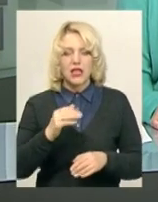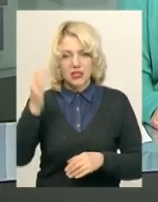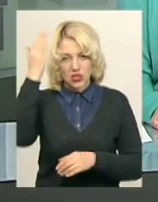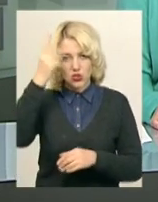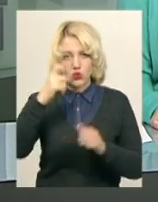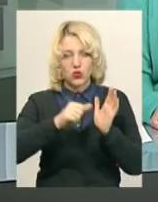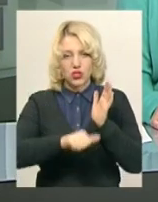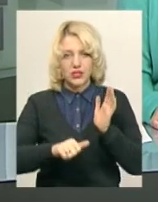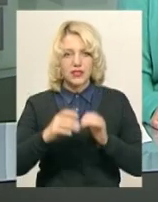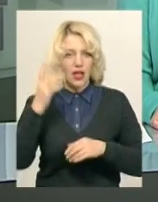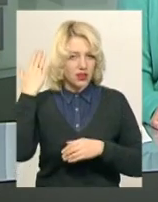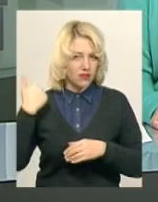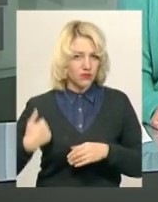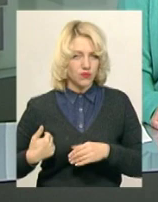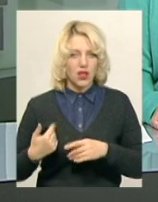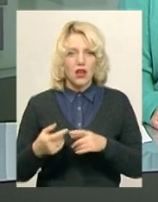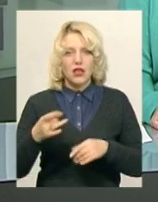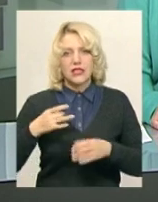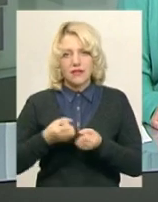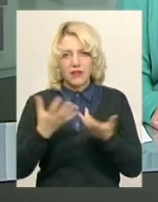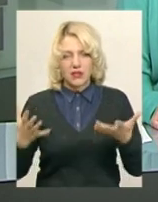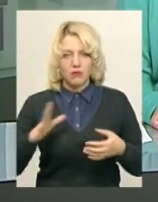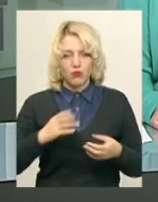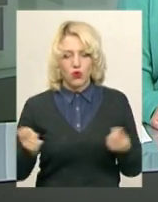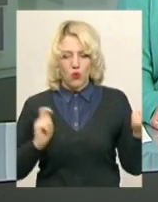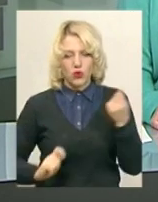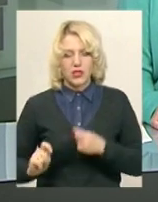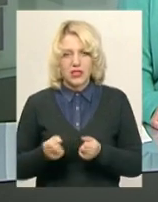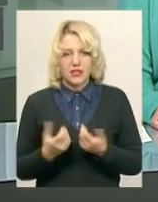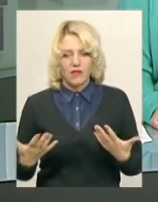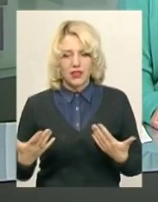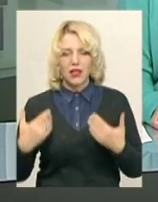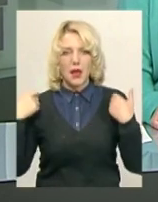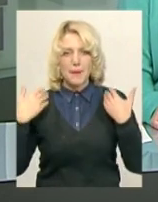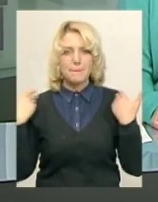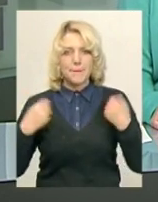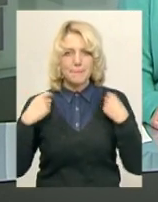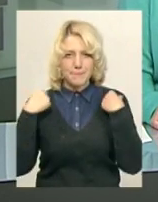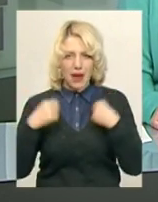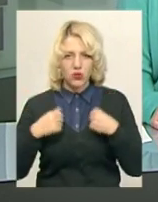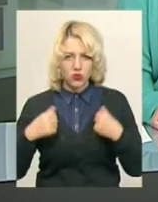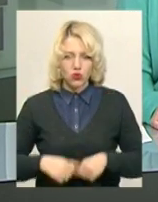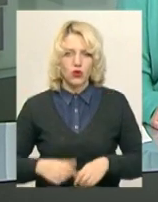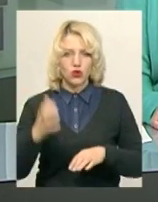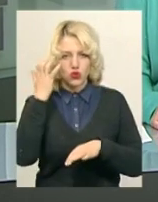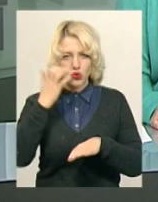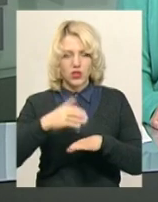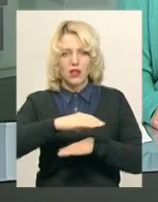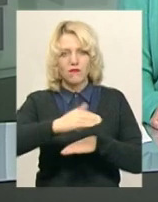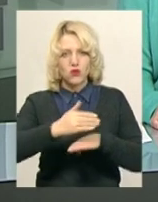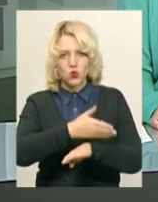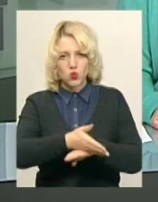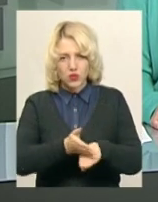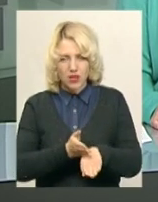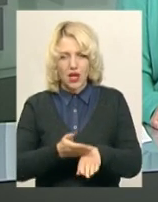з довгим русявим волоссям. Була одягнута освітле пальто нижче колін, чорну шапку та взуття на танкетці. Про це розповів